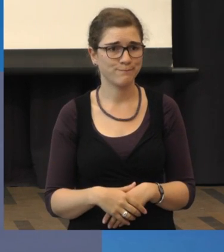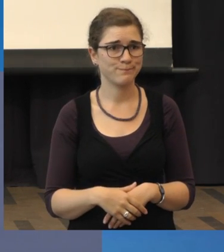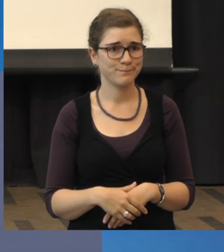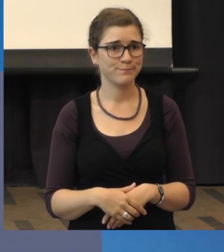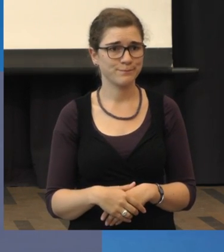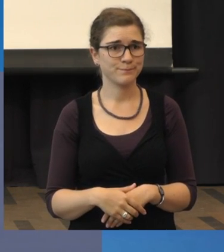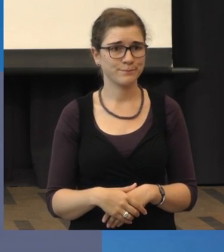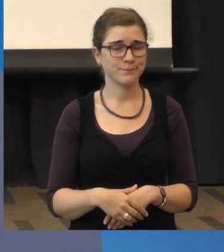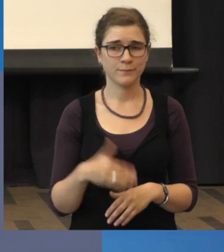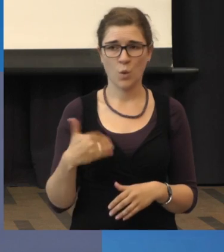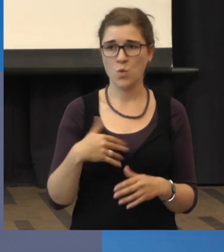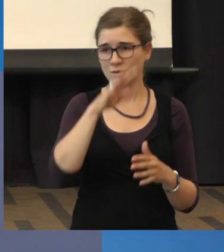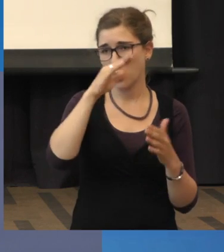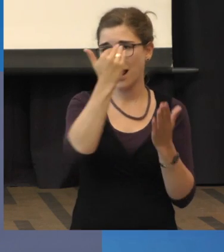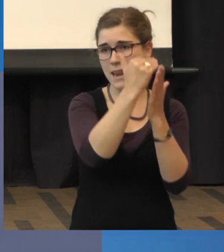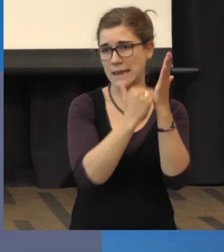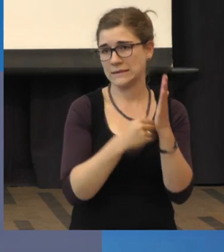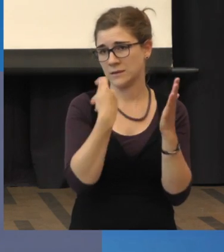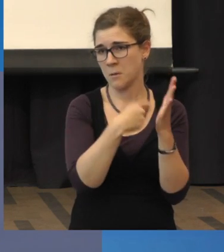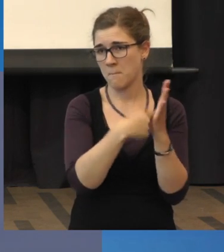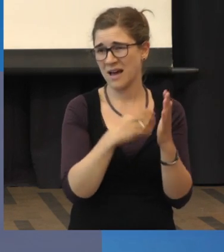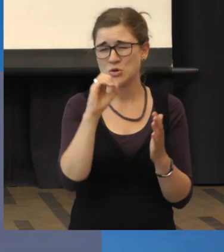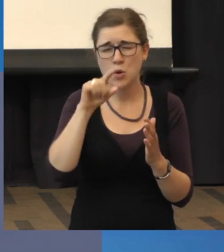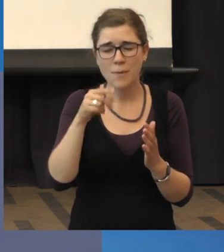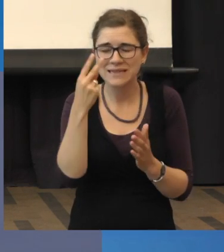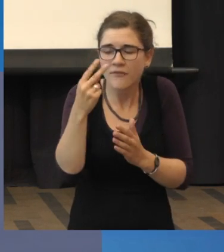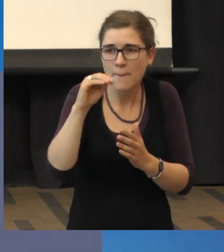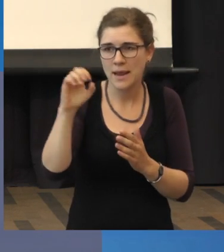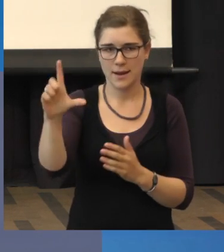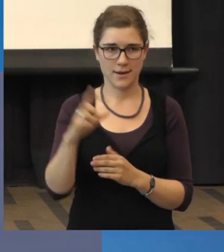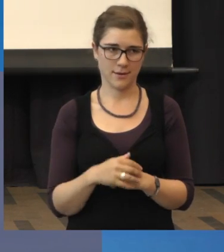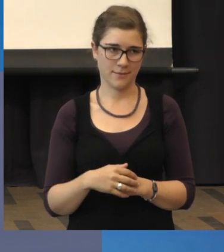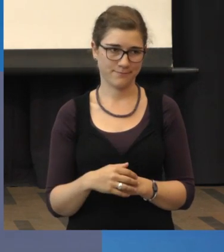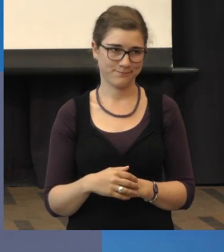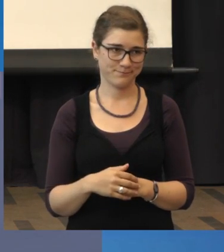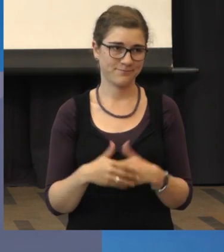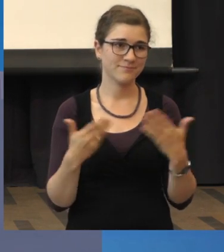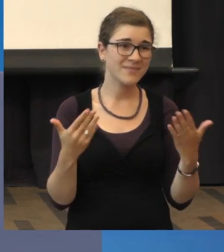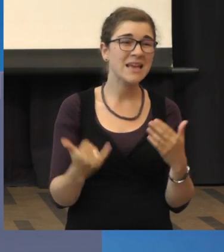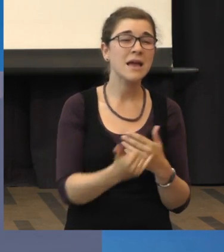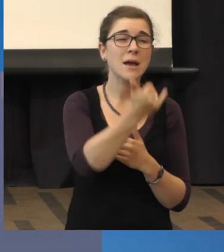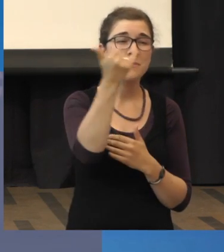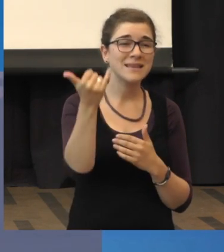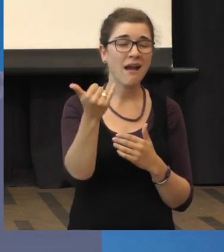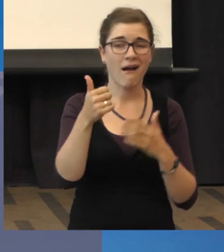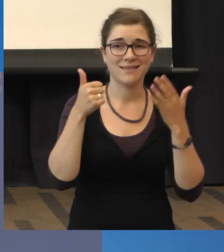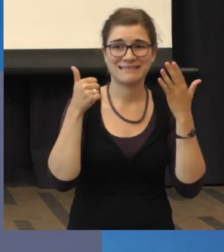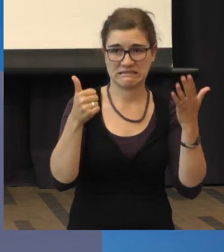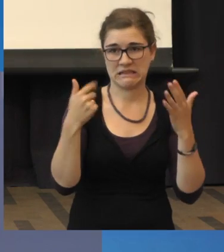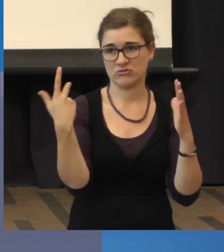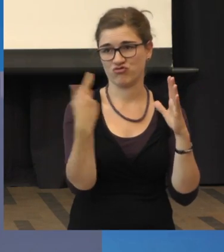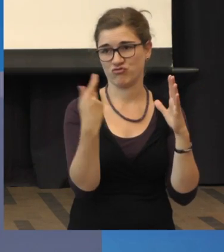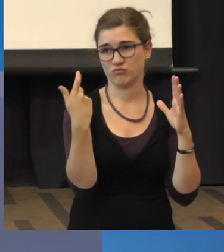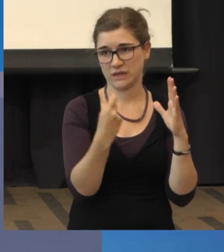Listenpreis 1.000 Euro, 0,2 Milliliter. Man braucht im Mittel im Jahr sechs Spritzen.